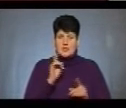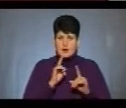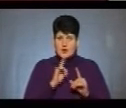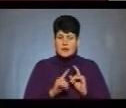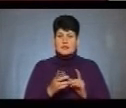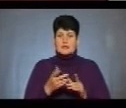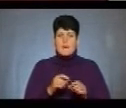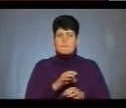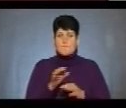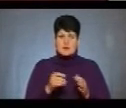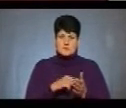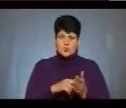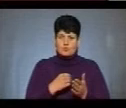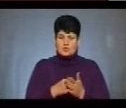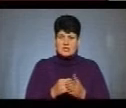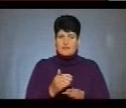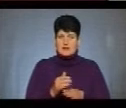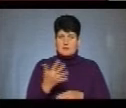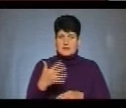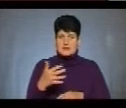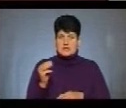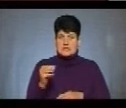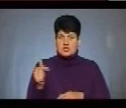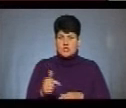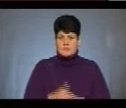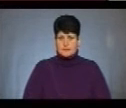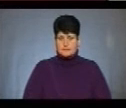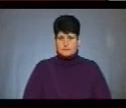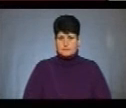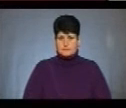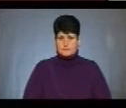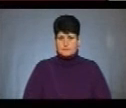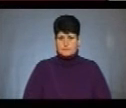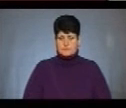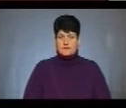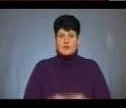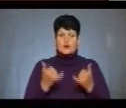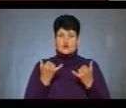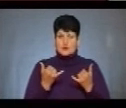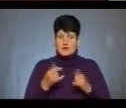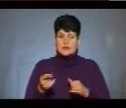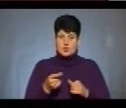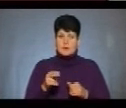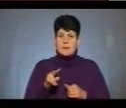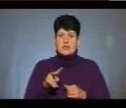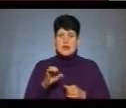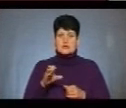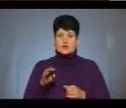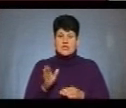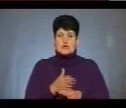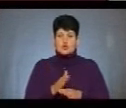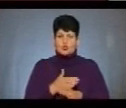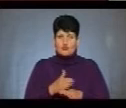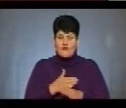на проєкт з міського бюджету депутати виділили 50 тисяч гривень. Сьогодні тернопільські пластуни сортували і